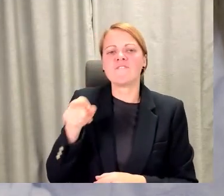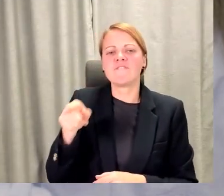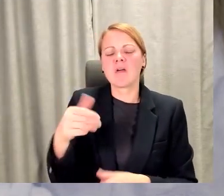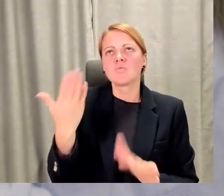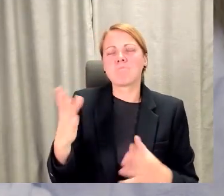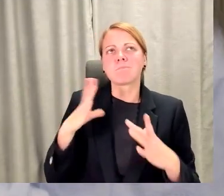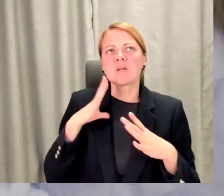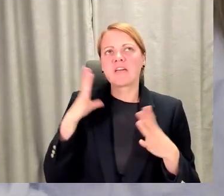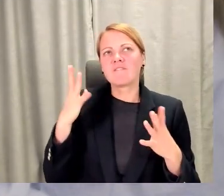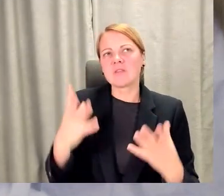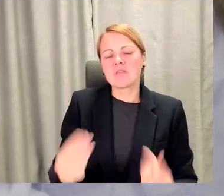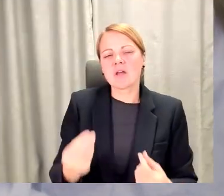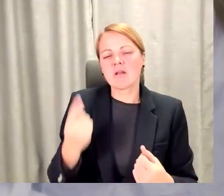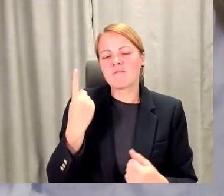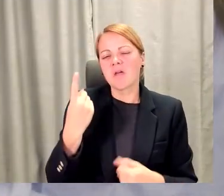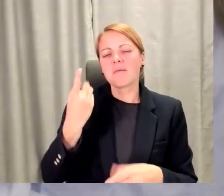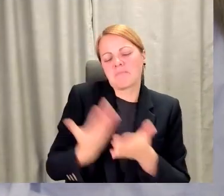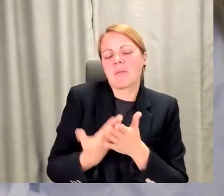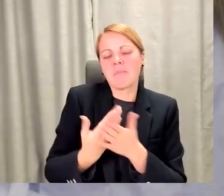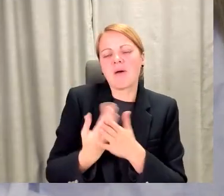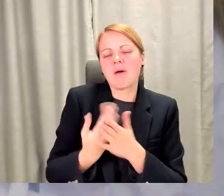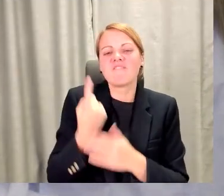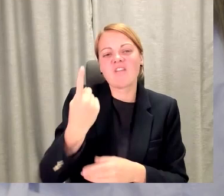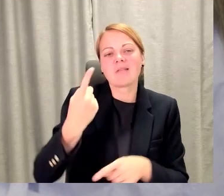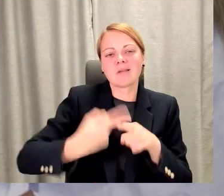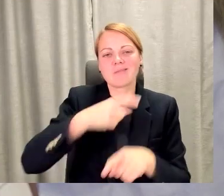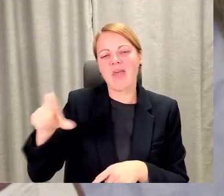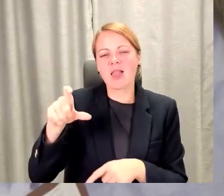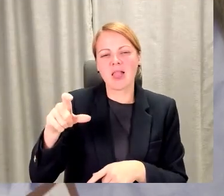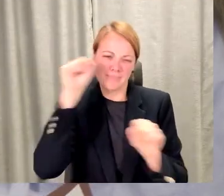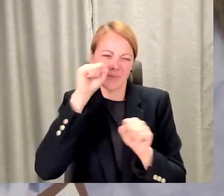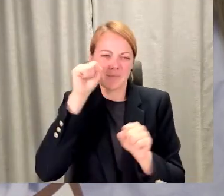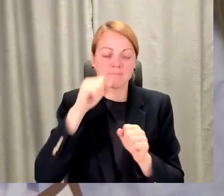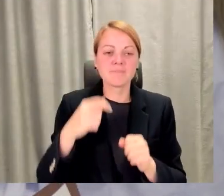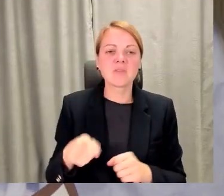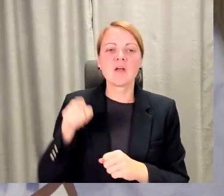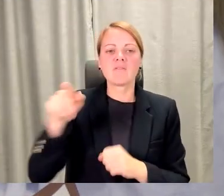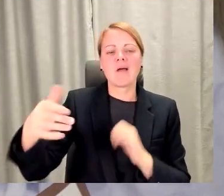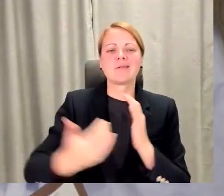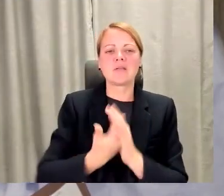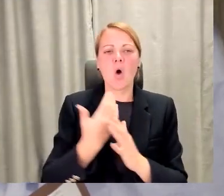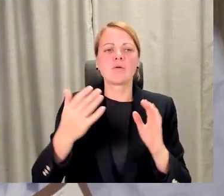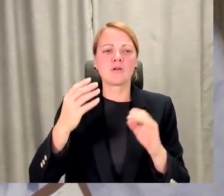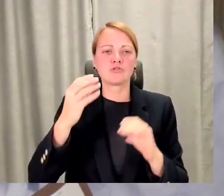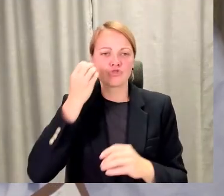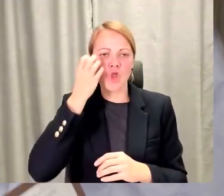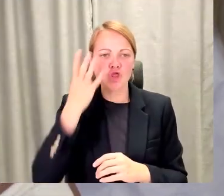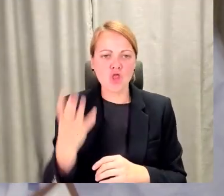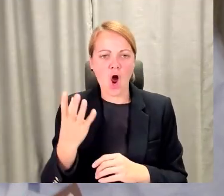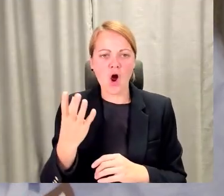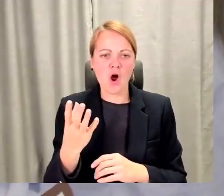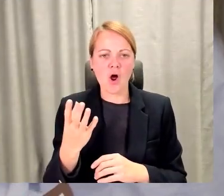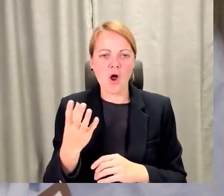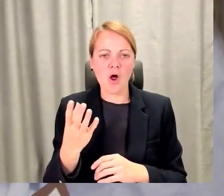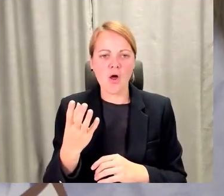vienreiz nedēļā iespējams. Es tagad mazliet lidoju. Viņš apgūs jaunas zināšanas. Džaizies pārielēs citu